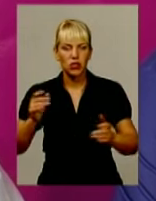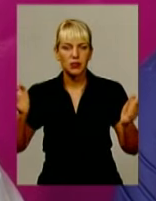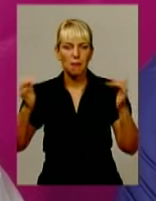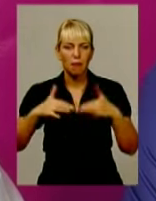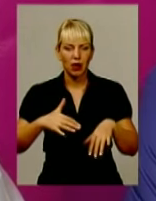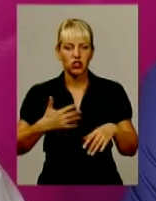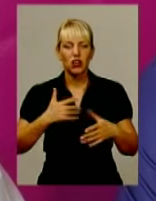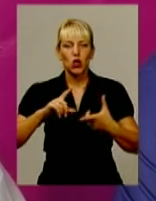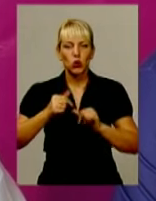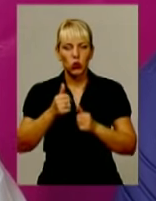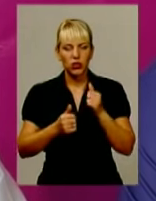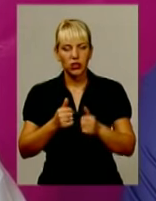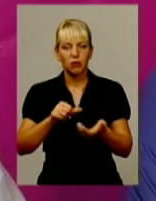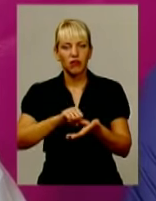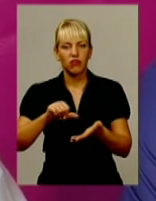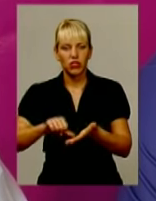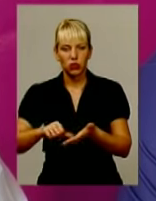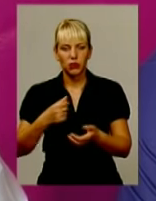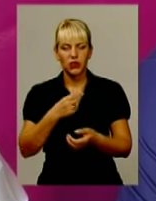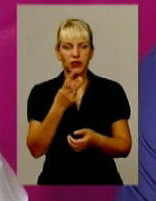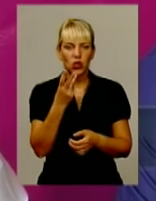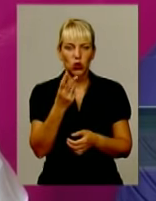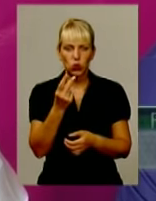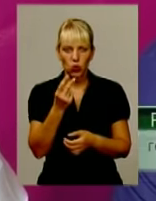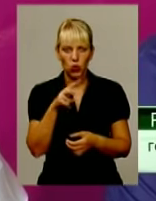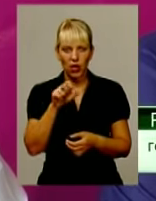виступили не досить вдало, це друге, друге і третє місце.